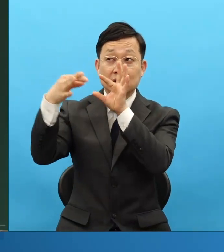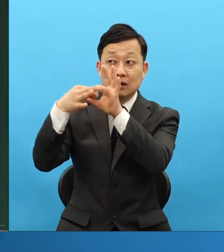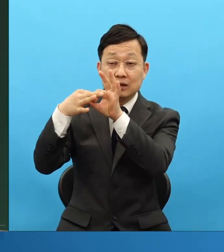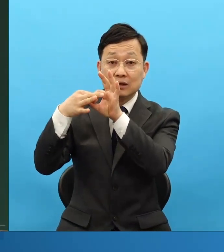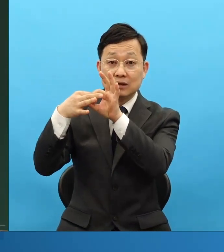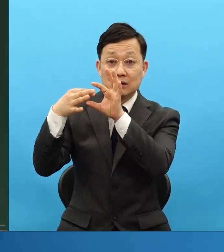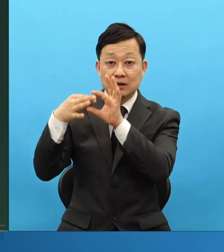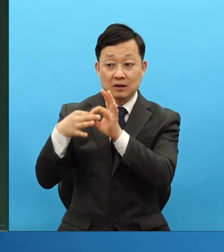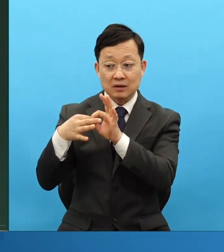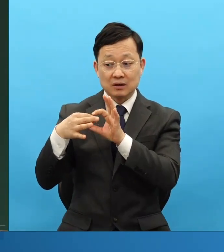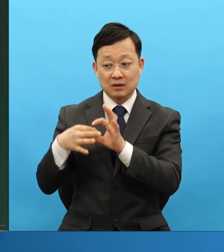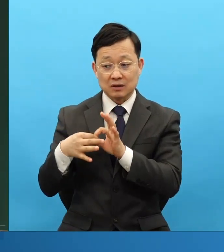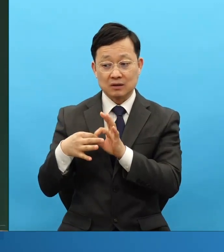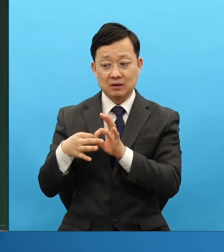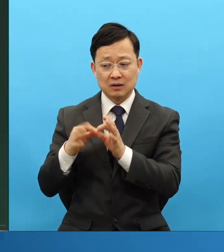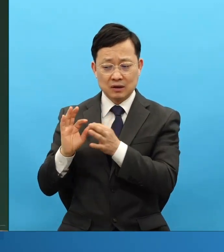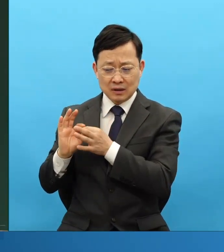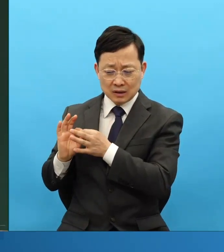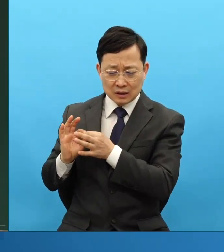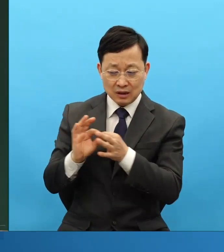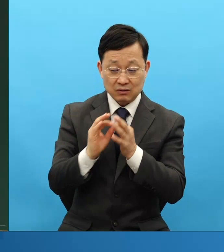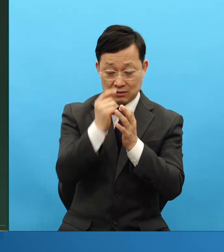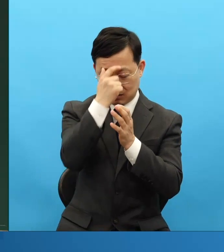그래서 이 기도 계속하세요.